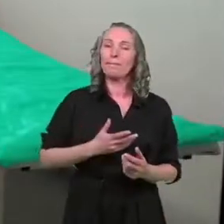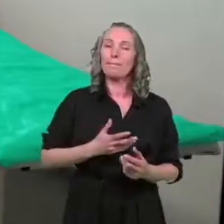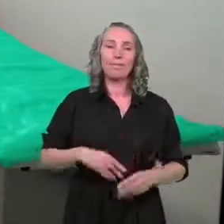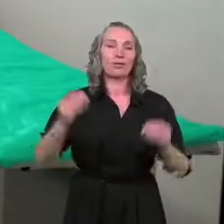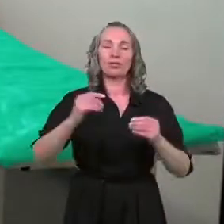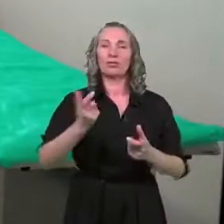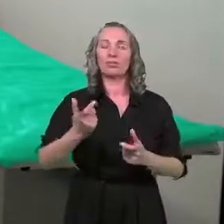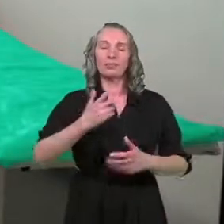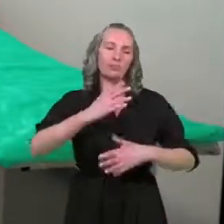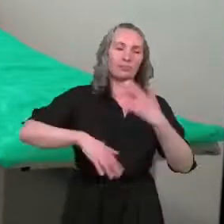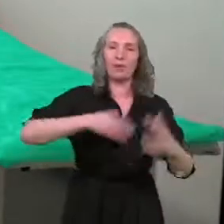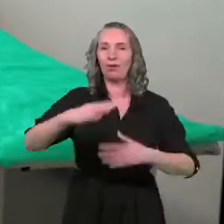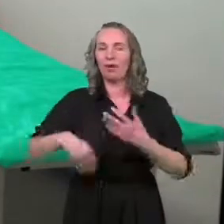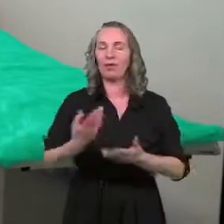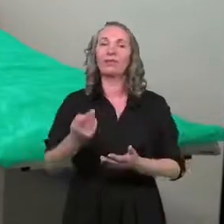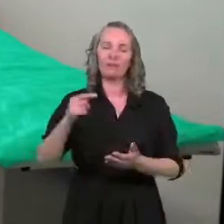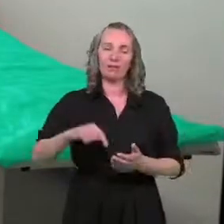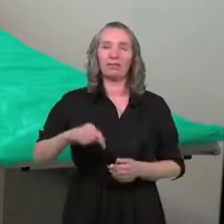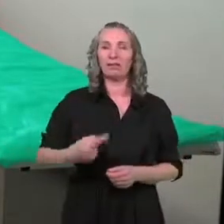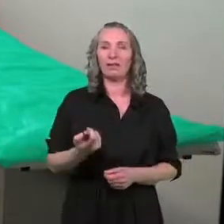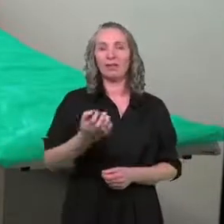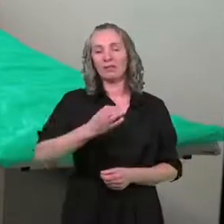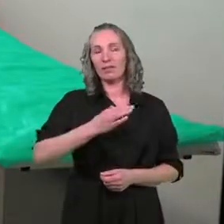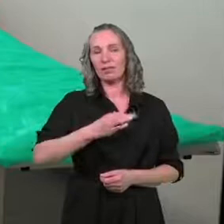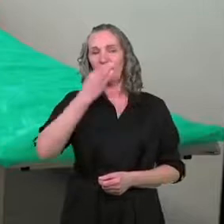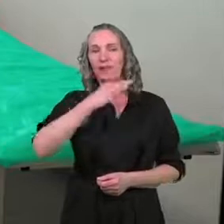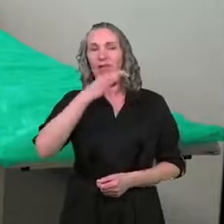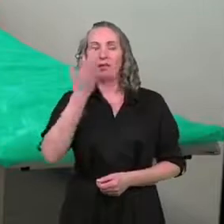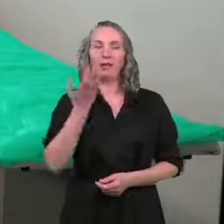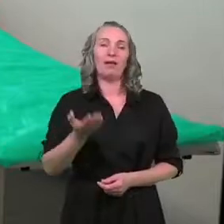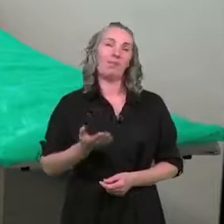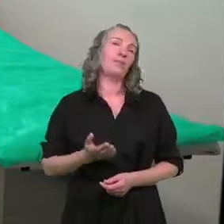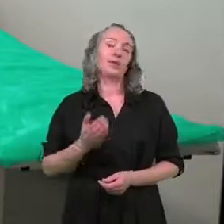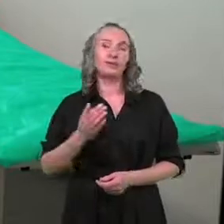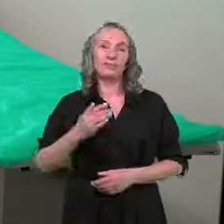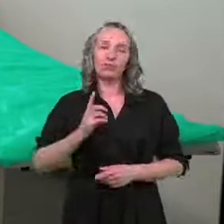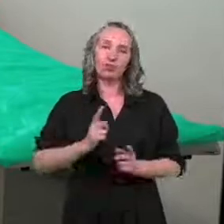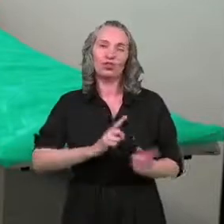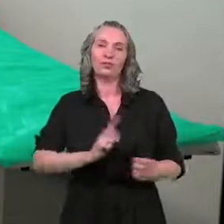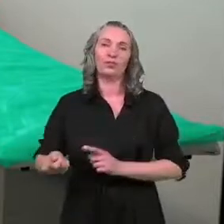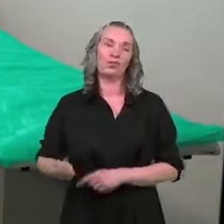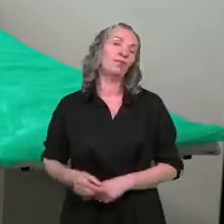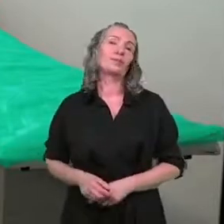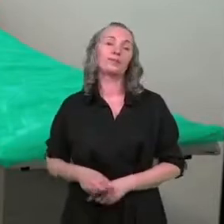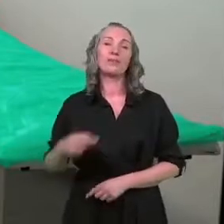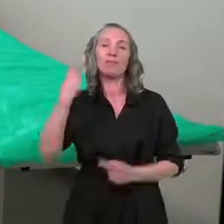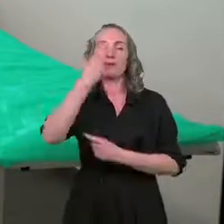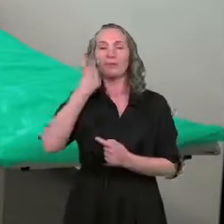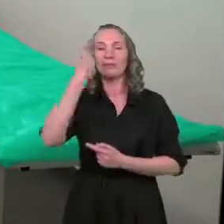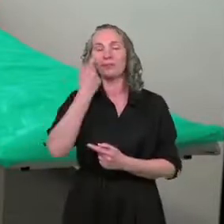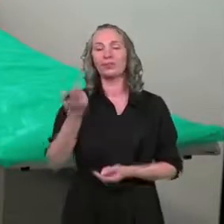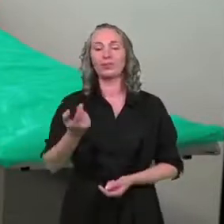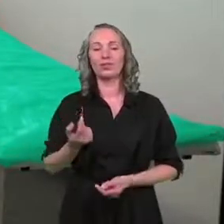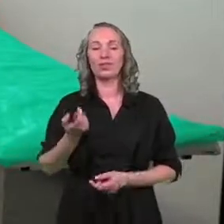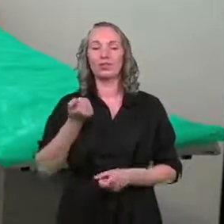niezwykle chaotyczny. Teraz przybierają troszeczkę, przybierają na intensywności. I myślę, że to